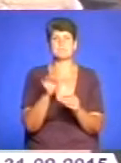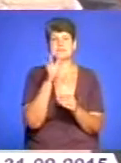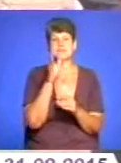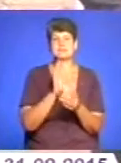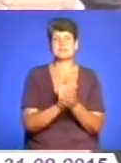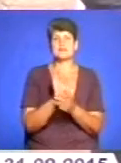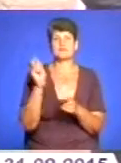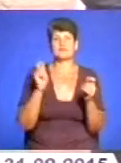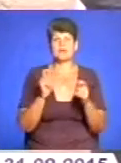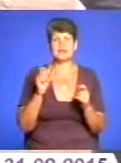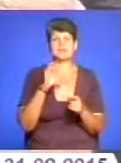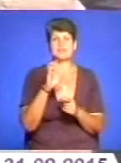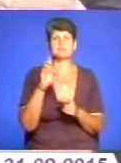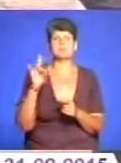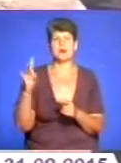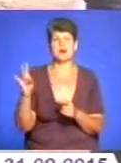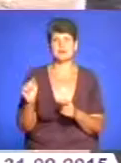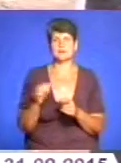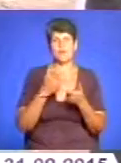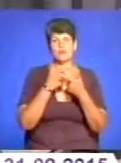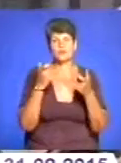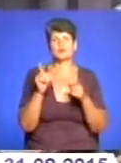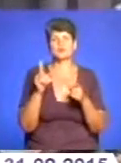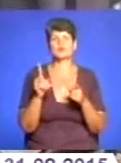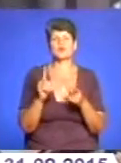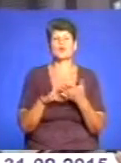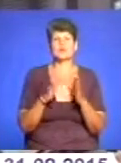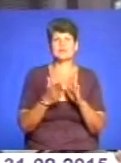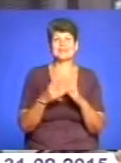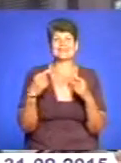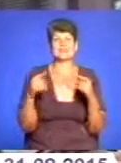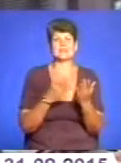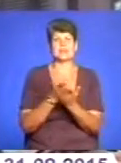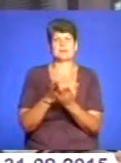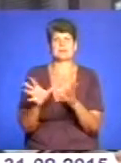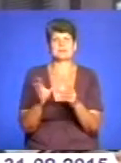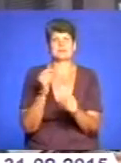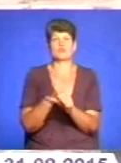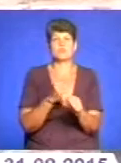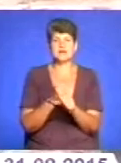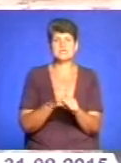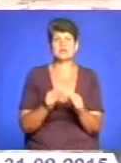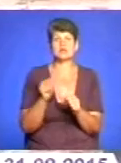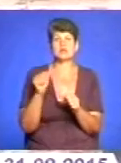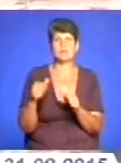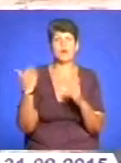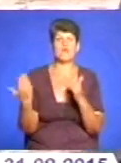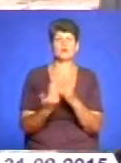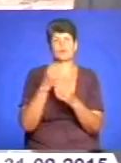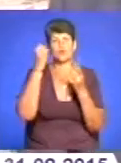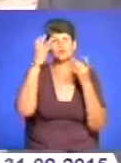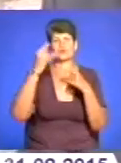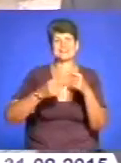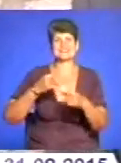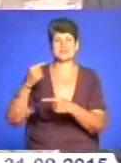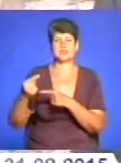-конференції Степан Барна та Генріх Літвін повідомили, що узгодили й інші напрямки співпраці, зокрема у відновленні культурної спащини.